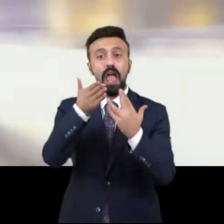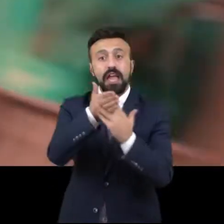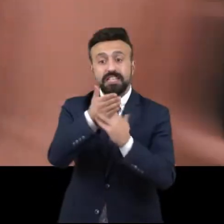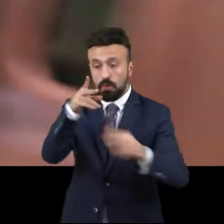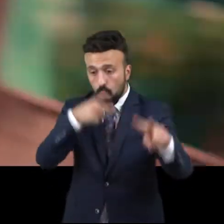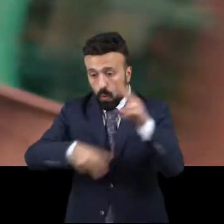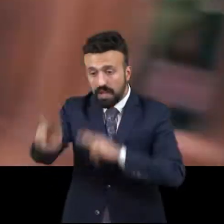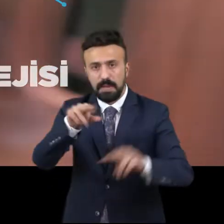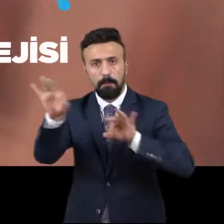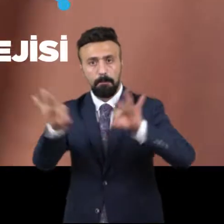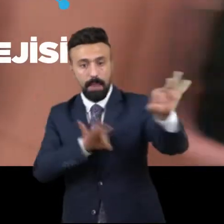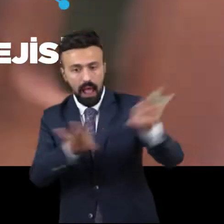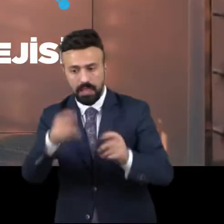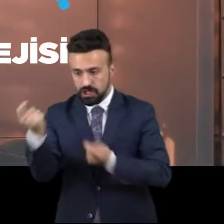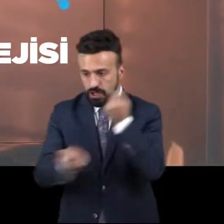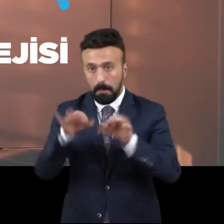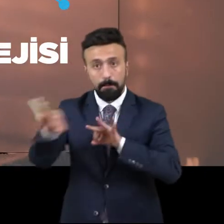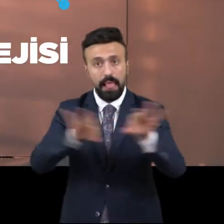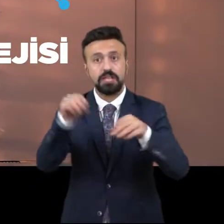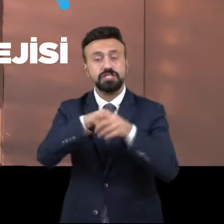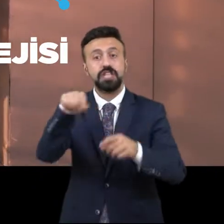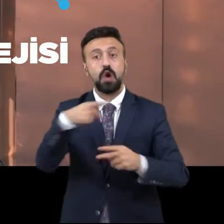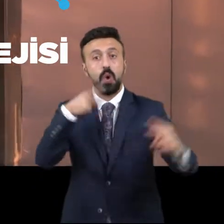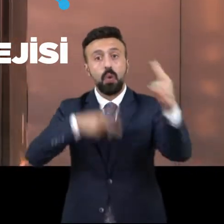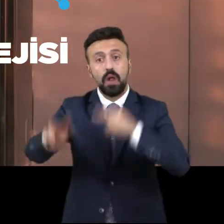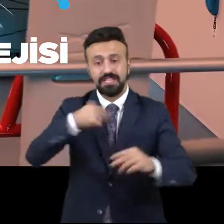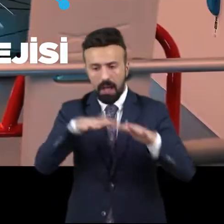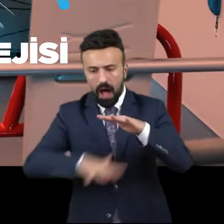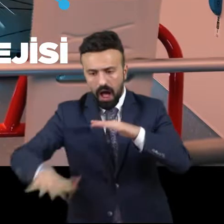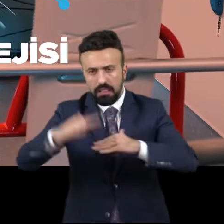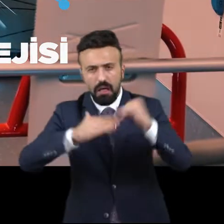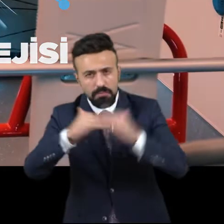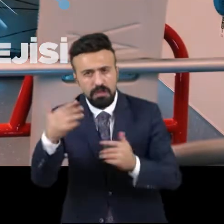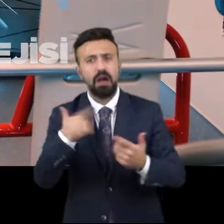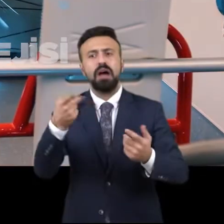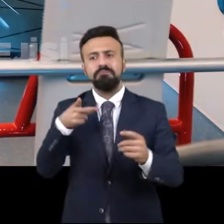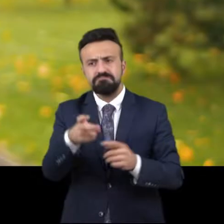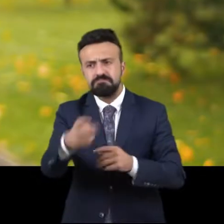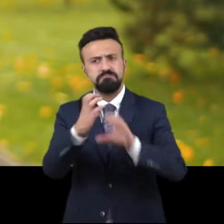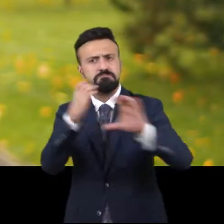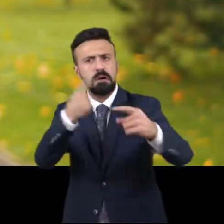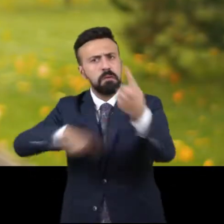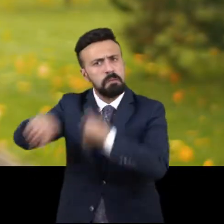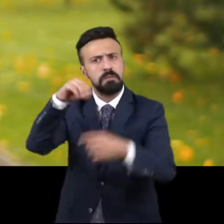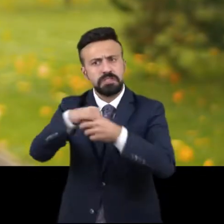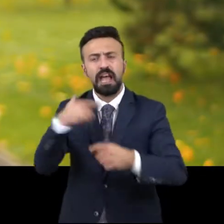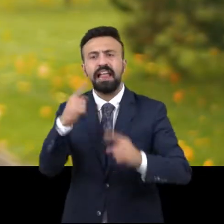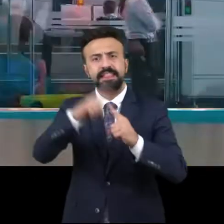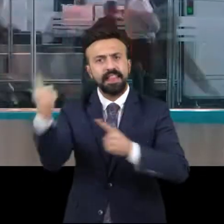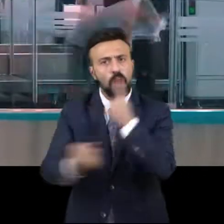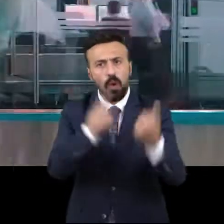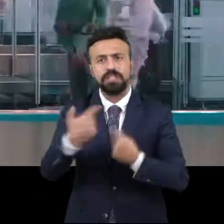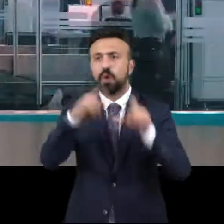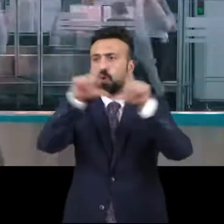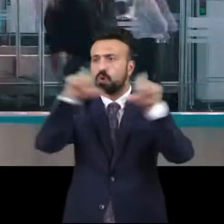Erişilebilir Ulaşım Stratejisi ve Eylem Planı, ulaşım altyapısından araçlara, teknolojiden kurumsal